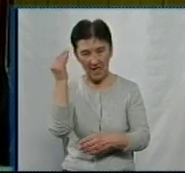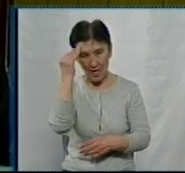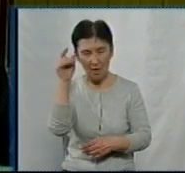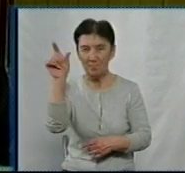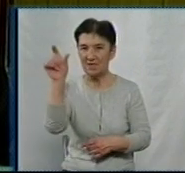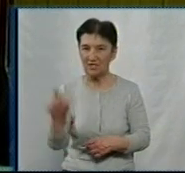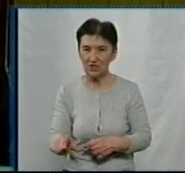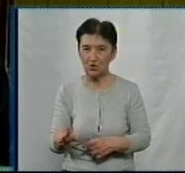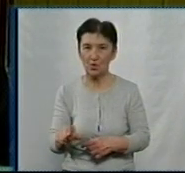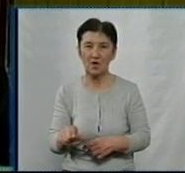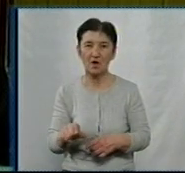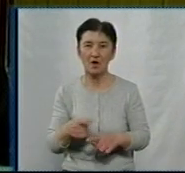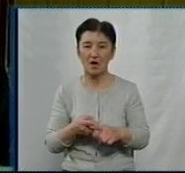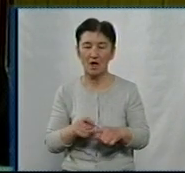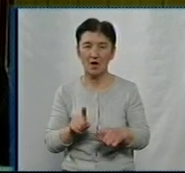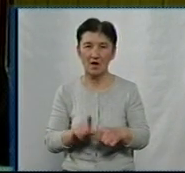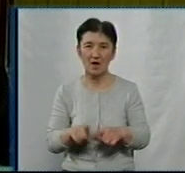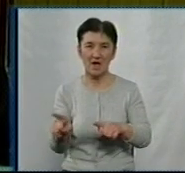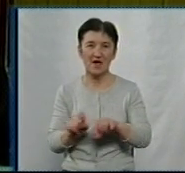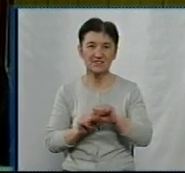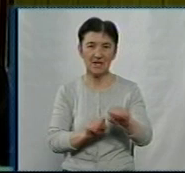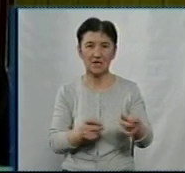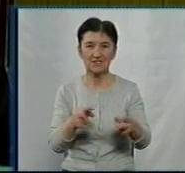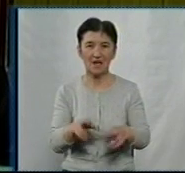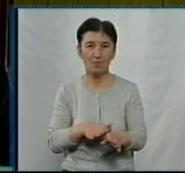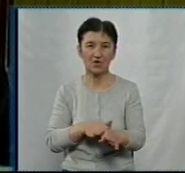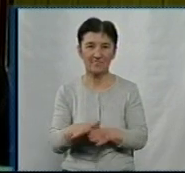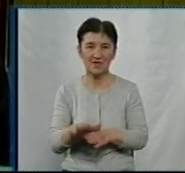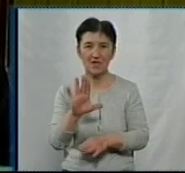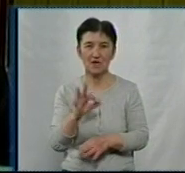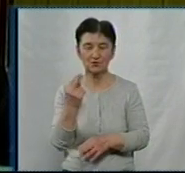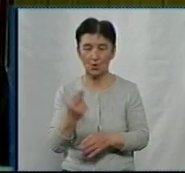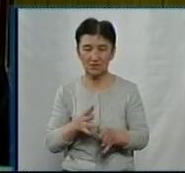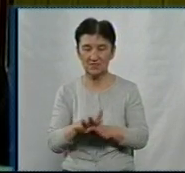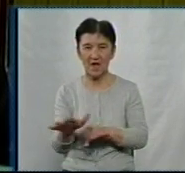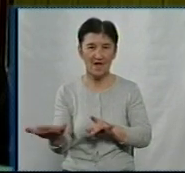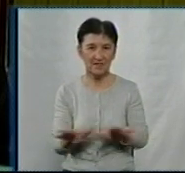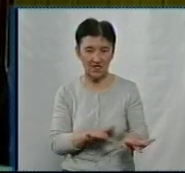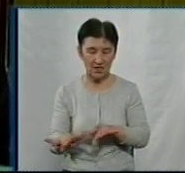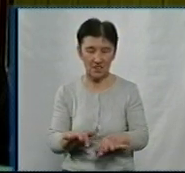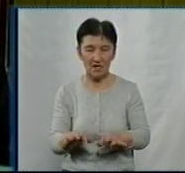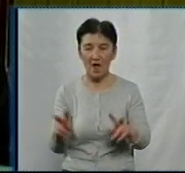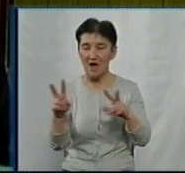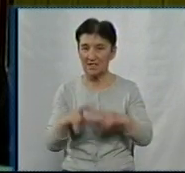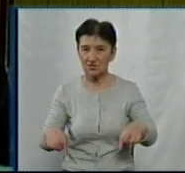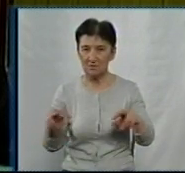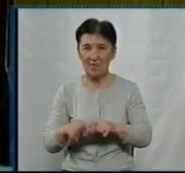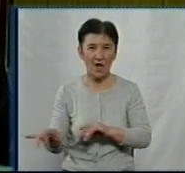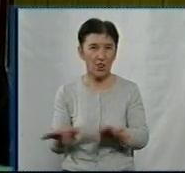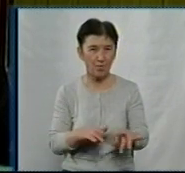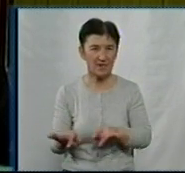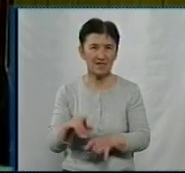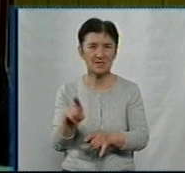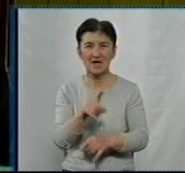Артему Сергійовичу захисника для здійснення його захисту, для проведення кримінальної дії розбиток клопотання органу досудового розслідування про